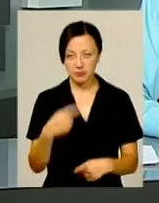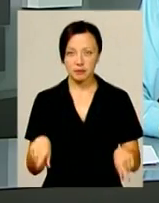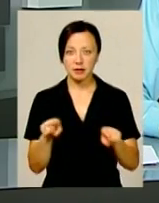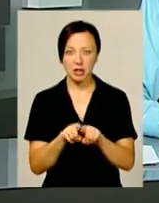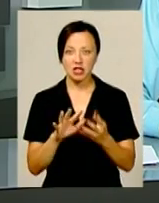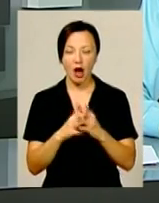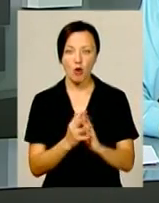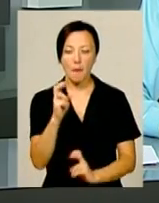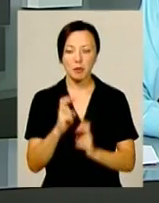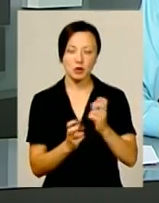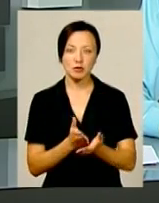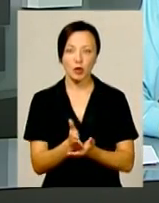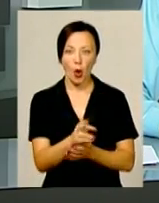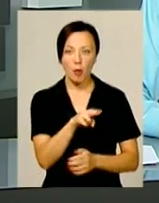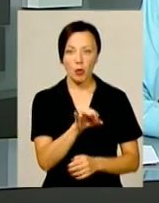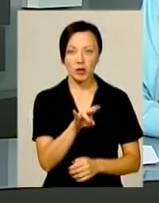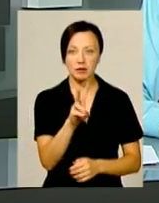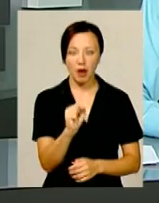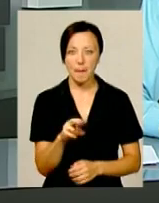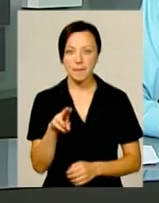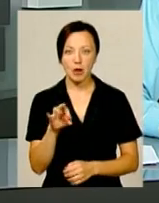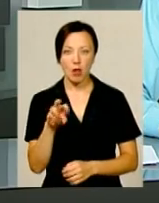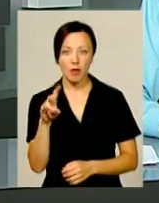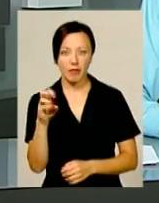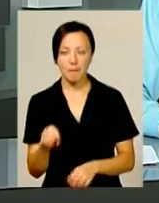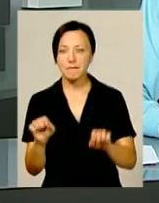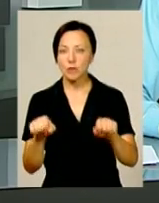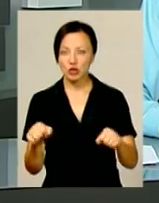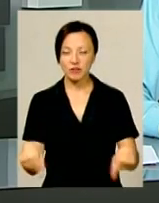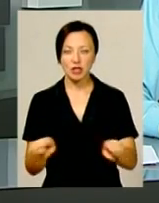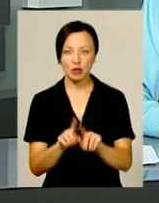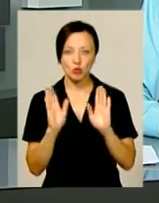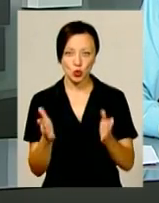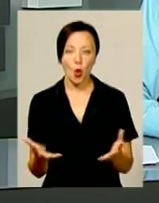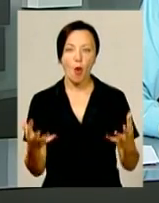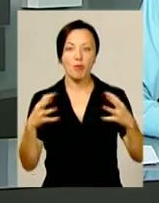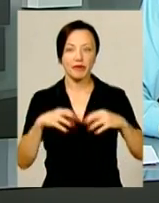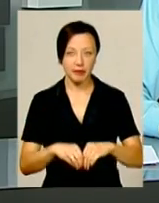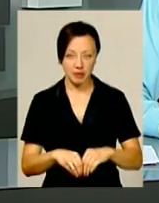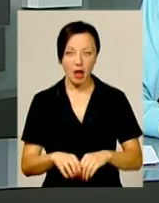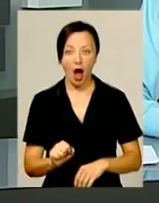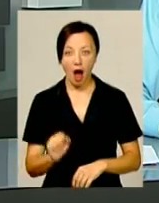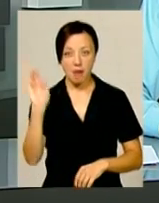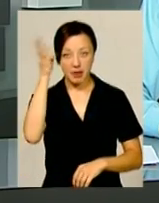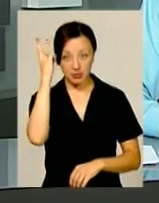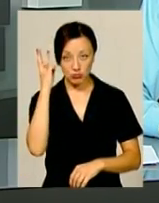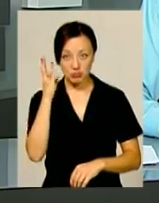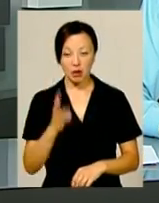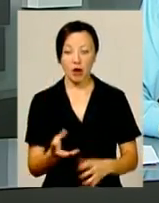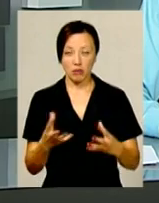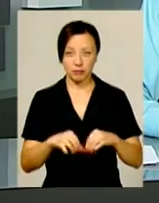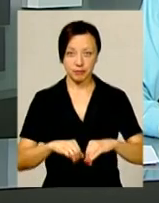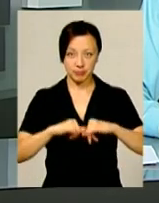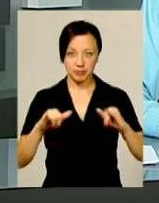агропромислового спрямування у Понінці та Полонному, можливо, теж будуть об'єднані. У Хмельницькому оптимізації шляхом